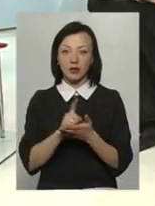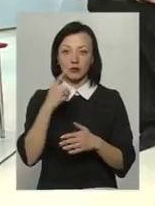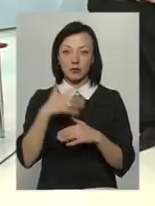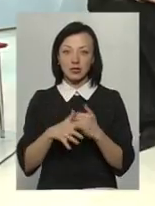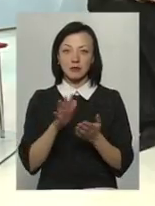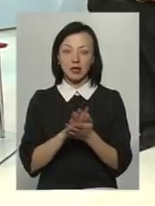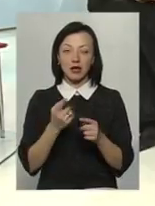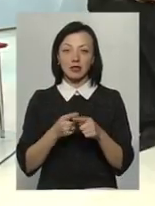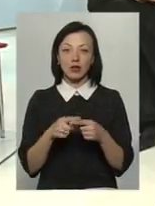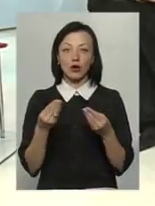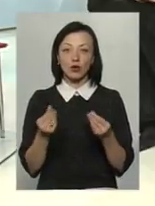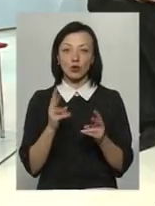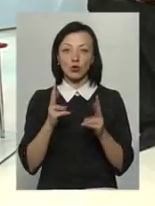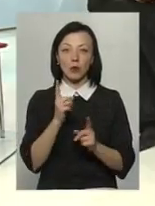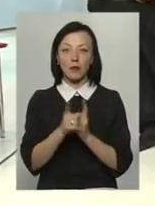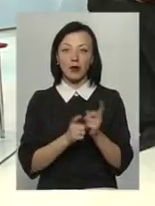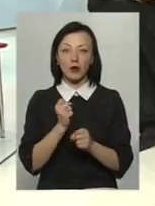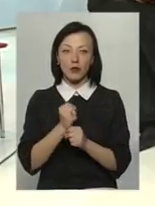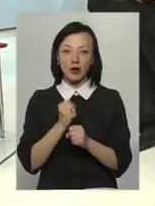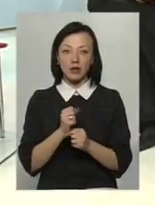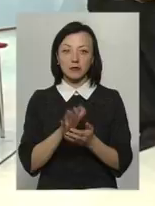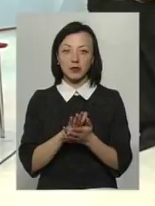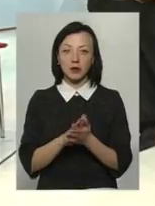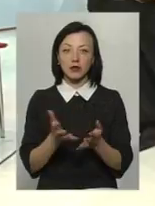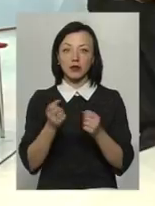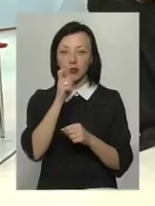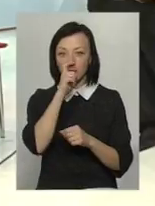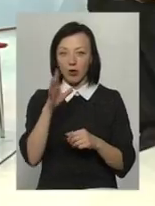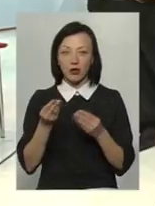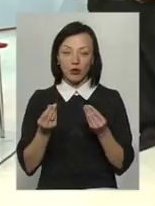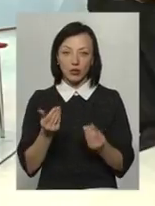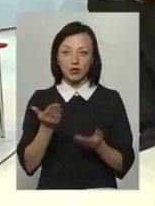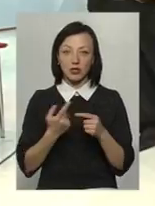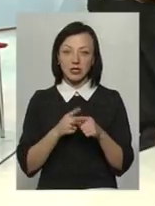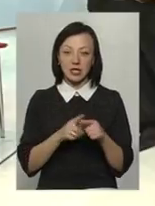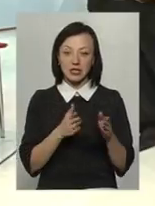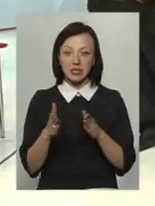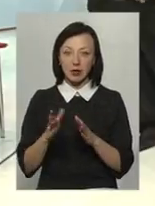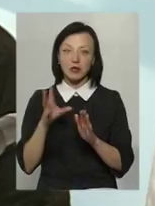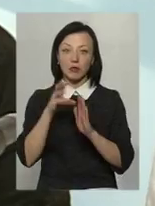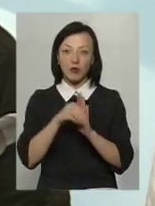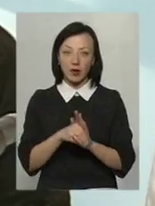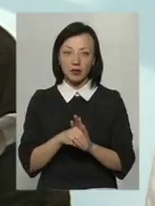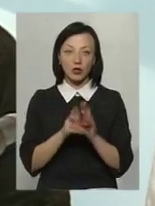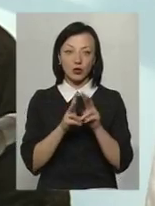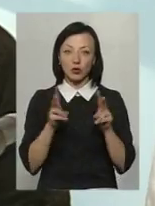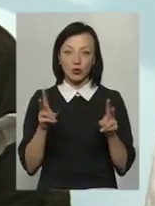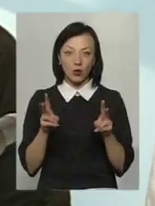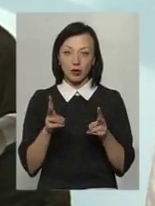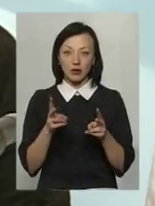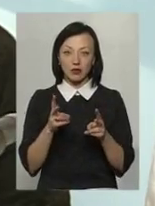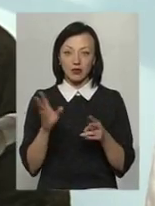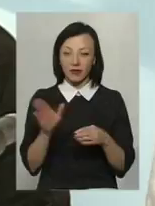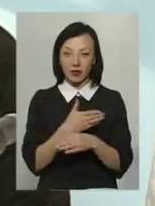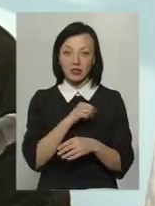сміття – це гроші. Ті, хто переробляє сміття, вони отримують достатньо непогатні гроші. Тому, якщо ця система запроваджена, якщо їх ніхто не протидіє, то вона